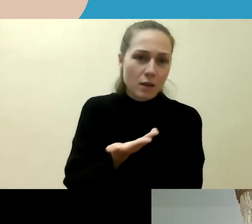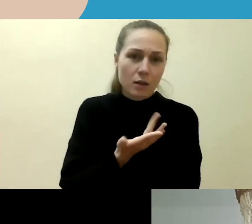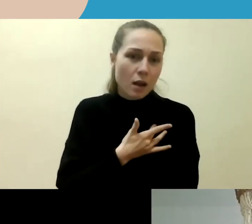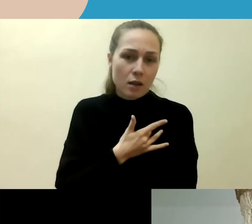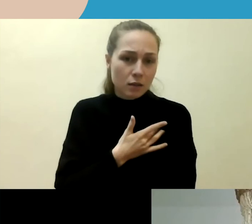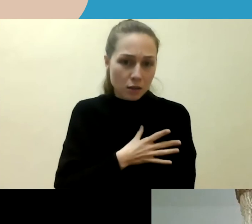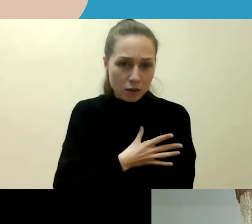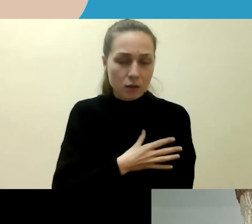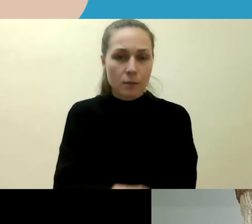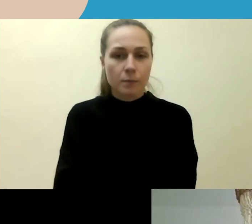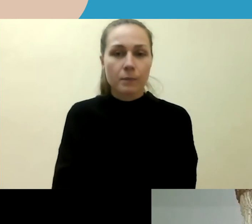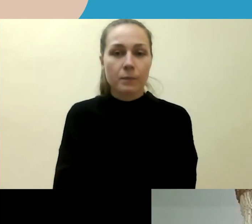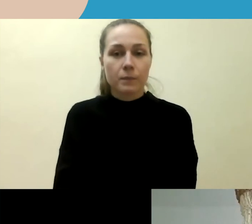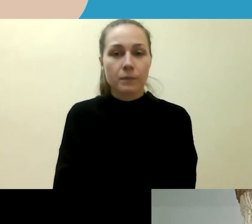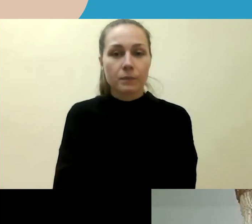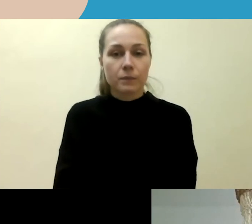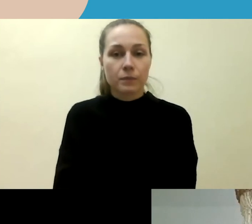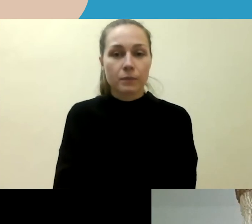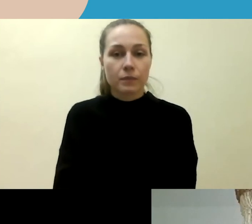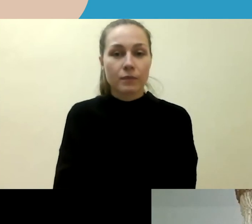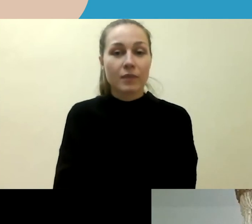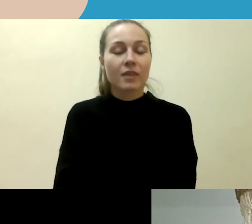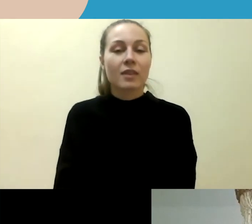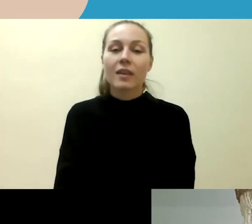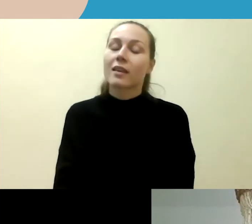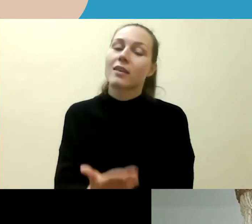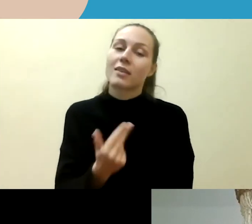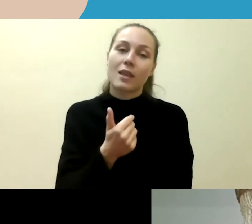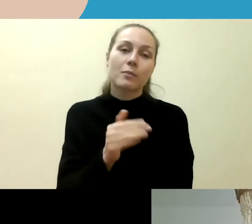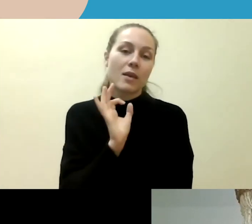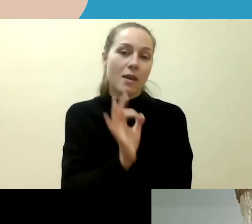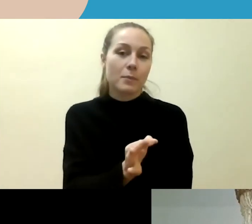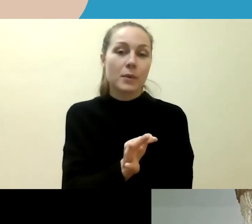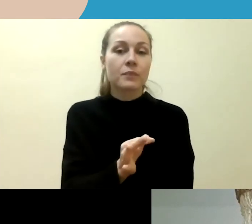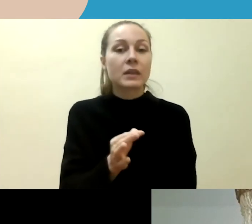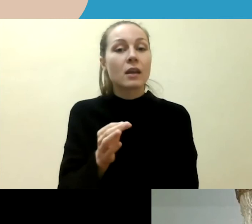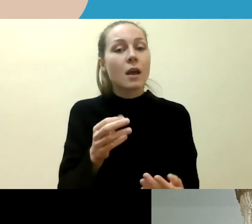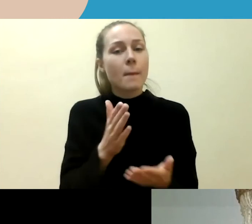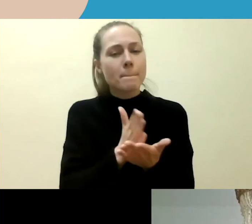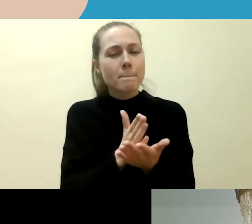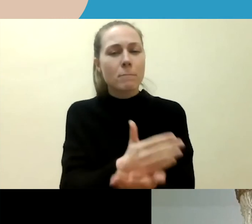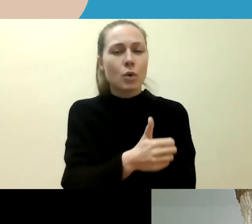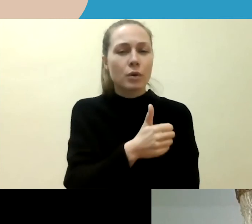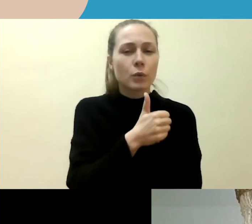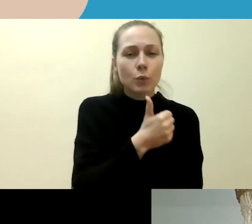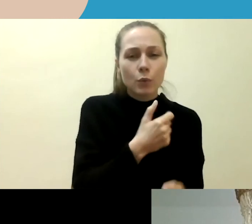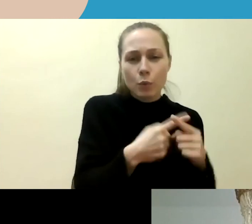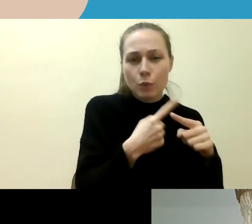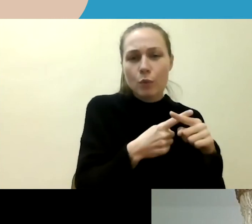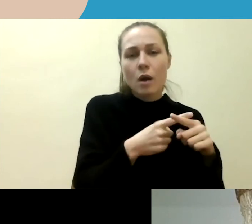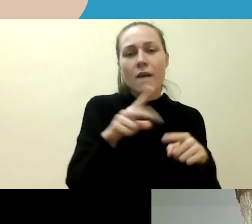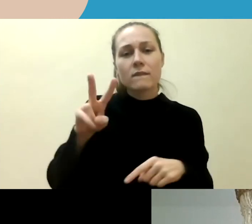Ne, tai visiškai teisingai, tai prie teigiamų praktikų gal galima paminėti, tai čia Uvilius